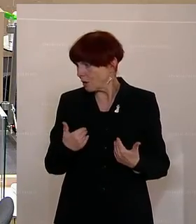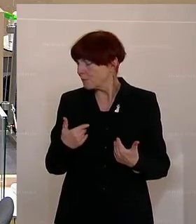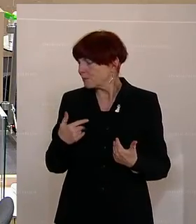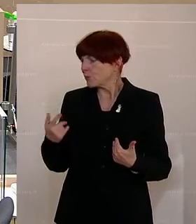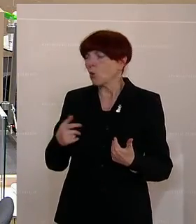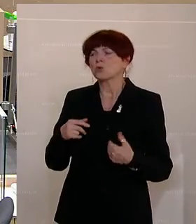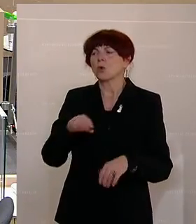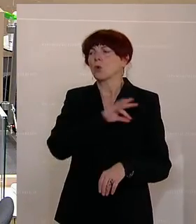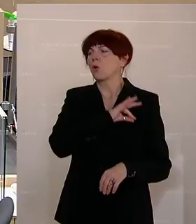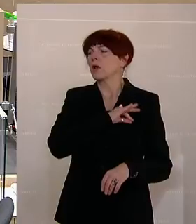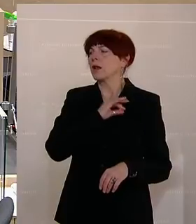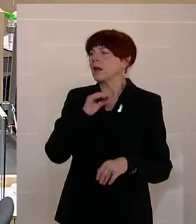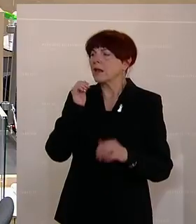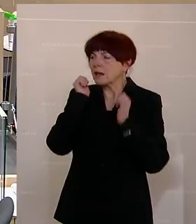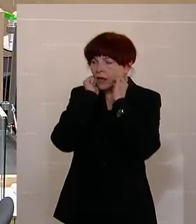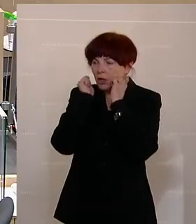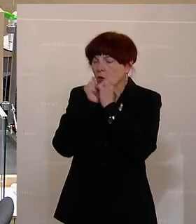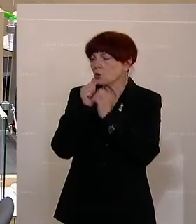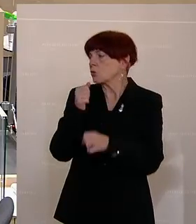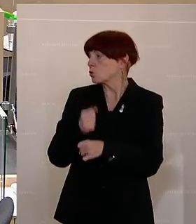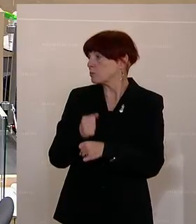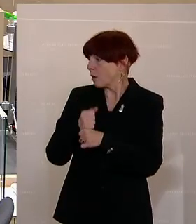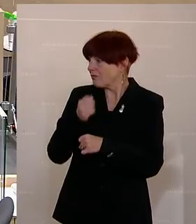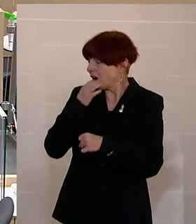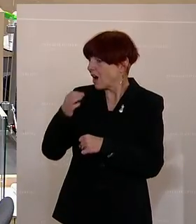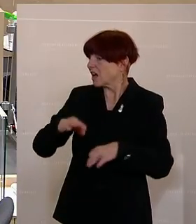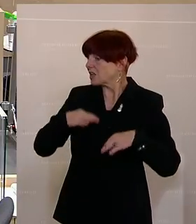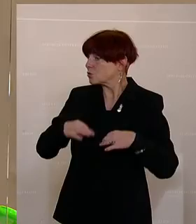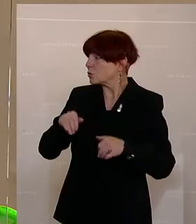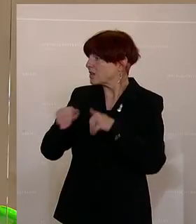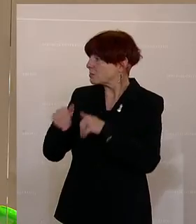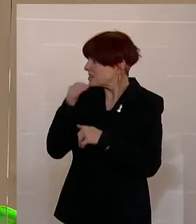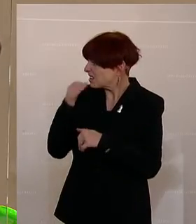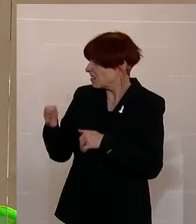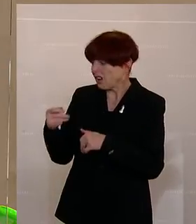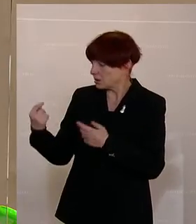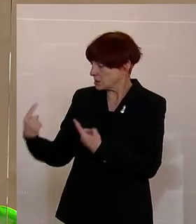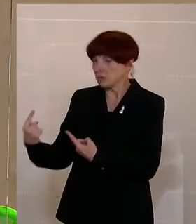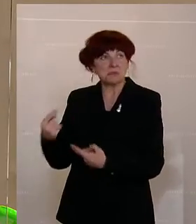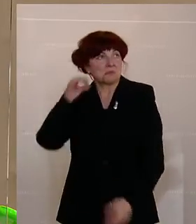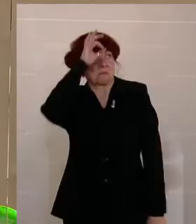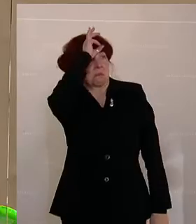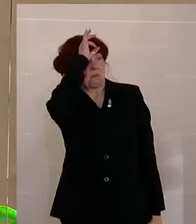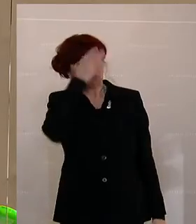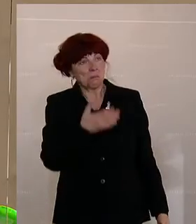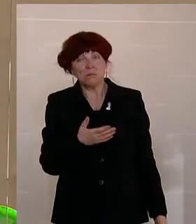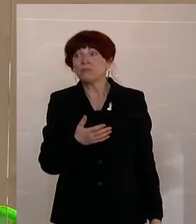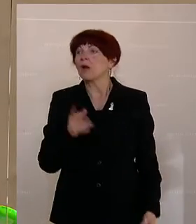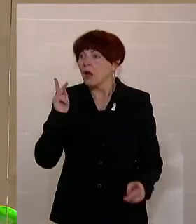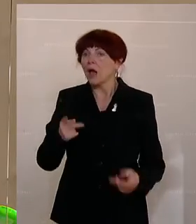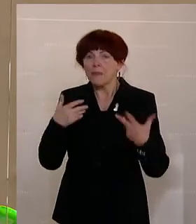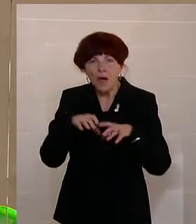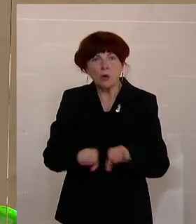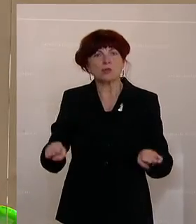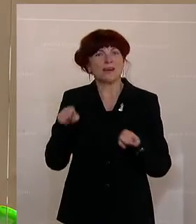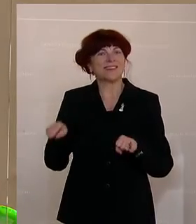den Herrn Gesundheitsminister gefragt, der hat von nichts was gewusst, Sie könnten sich gemeinsam darauf einigen, dass Sie auch dieser